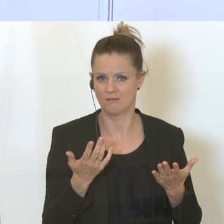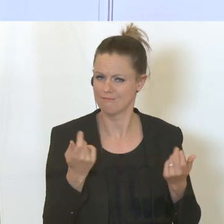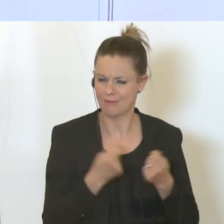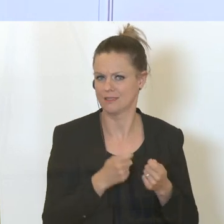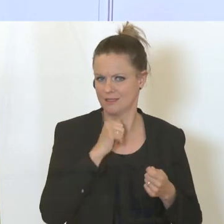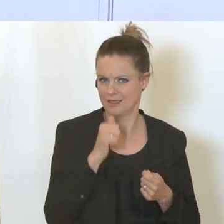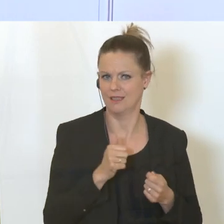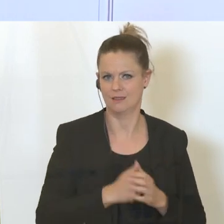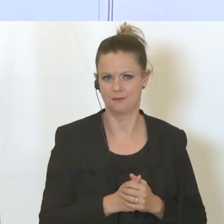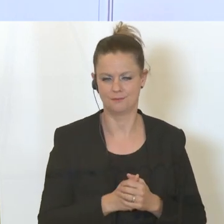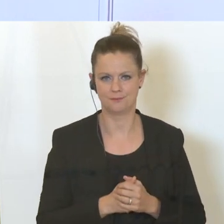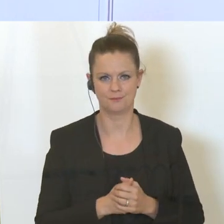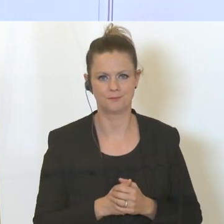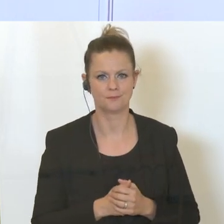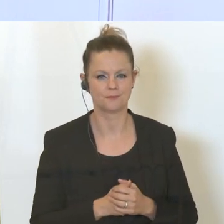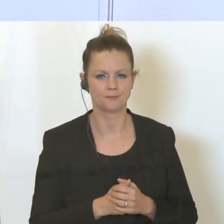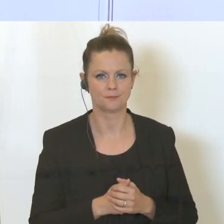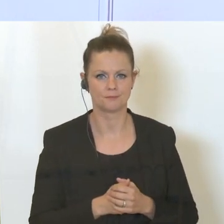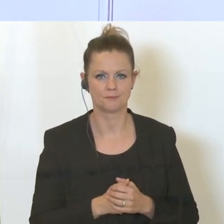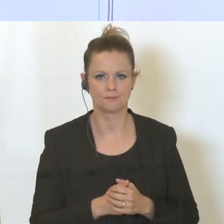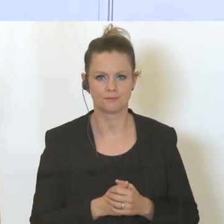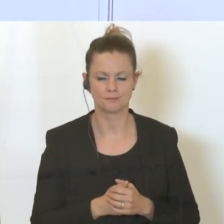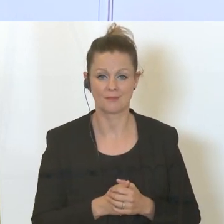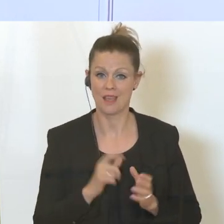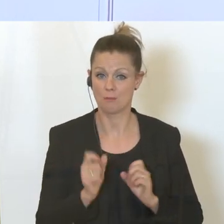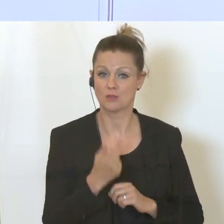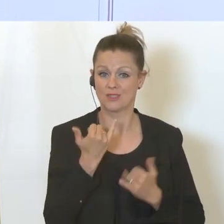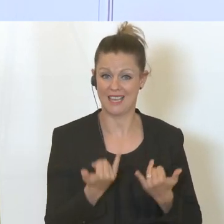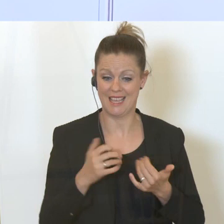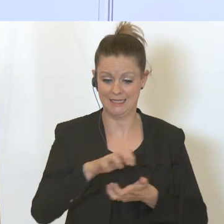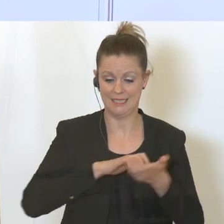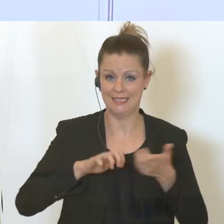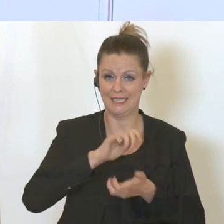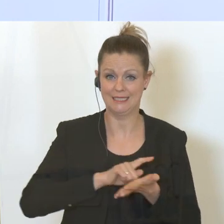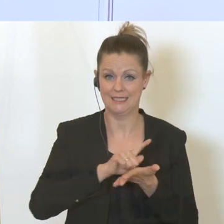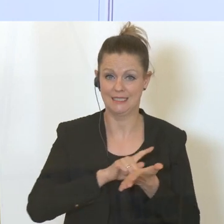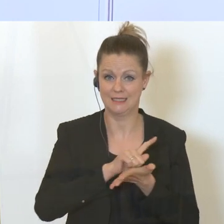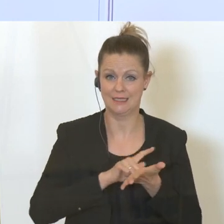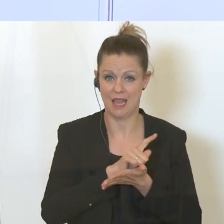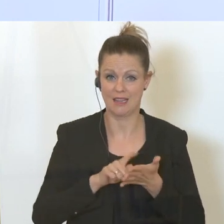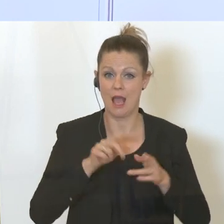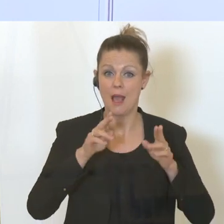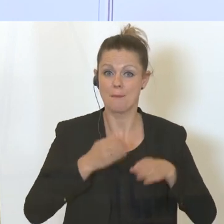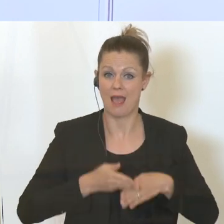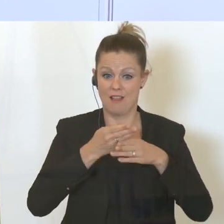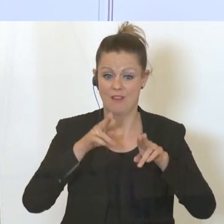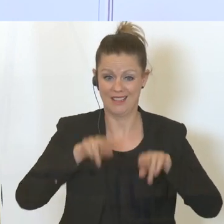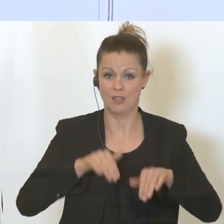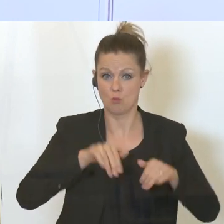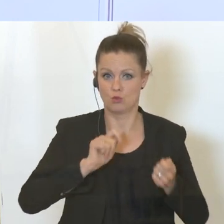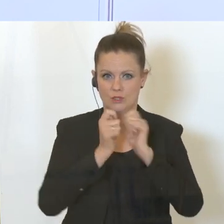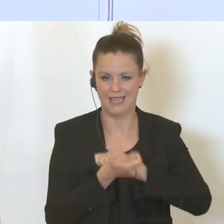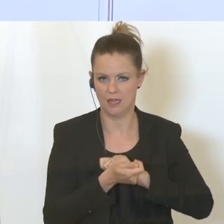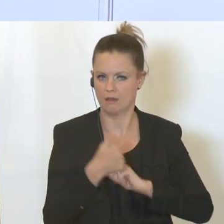Union eine Rolle spielt. Gerade in diesen Krisenzeiten muss dieses Beihilfenrecht geändert werden und ich habe hier